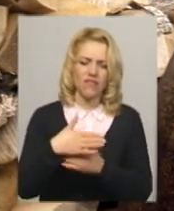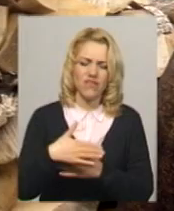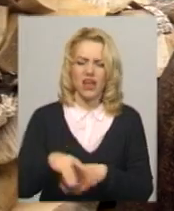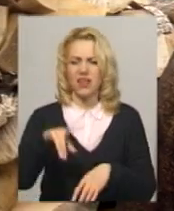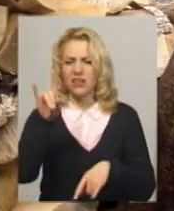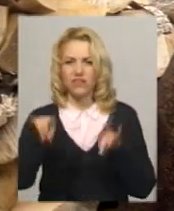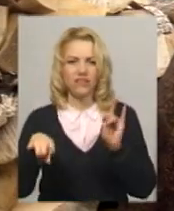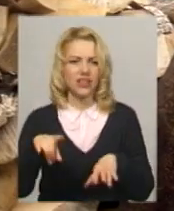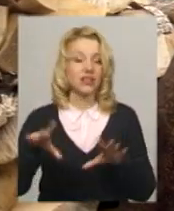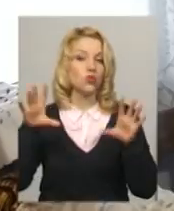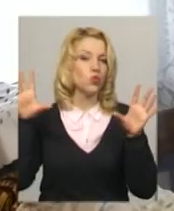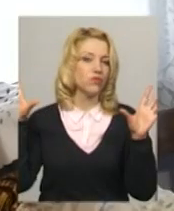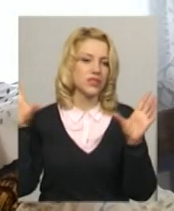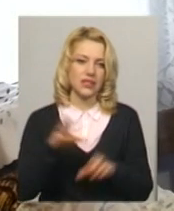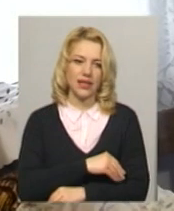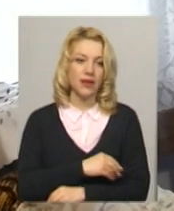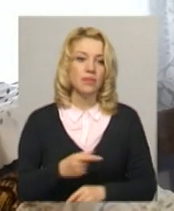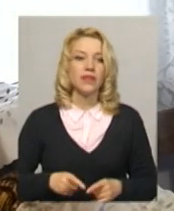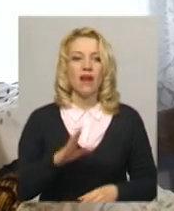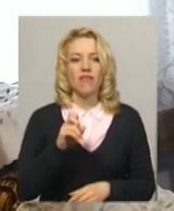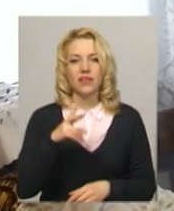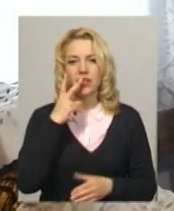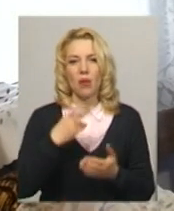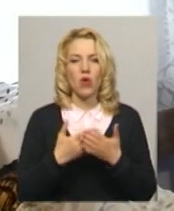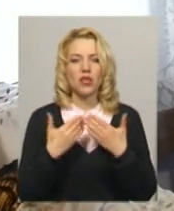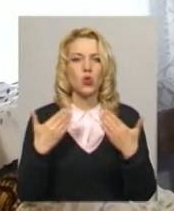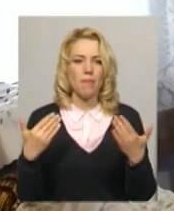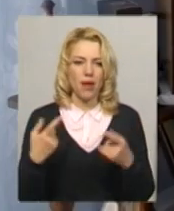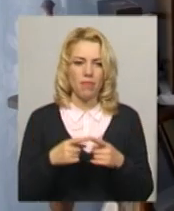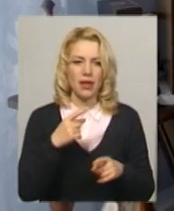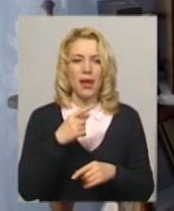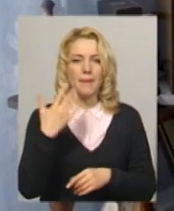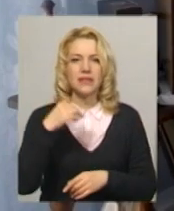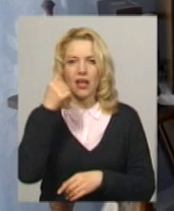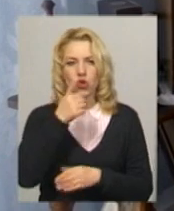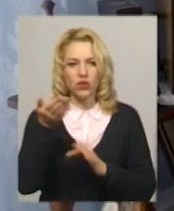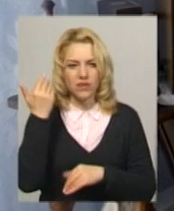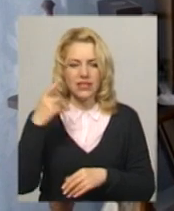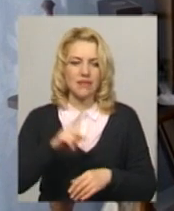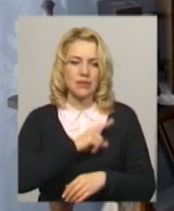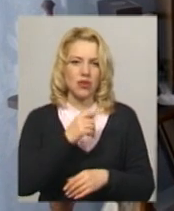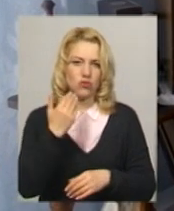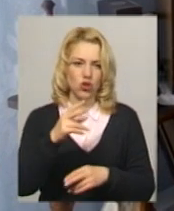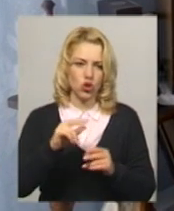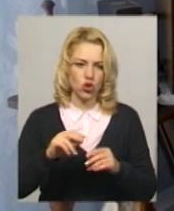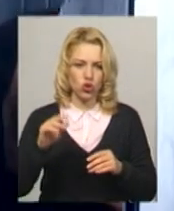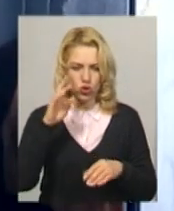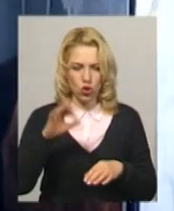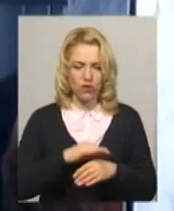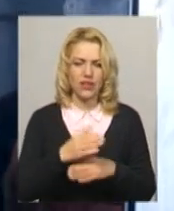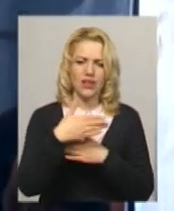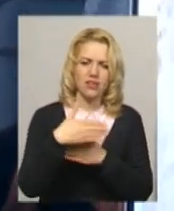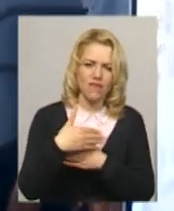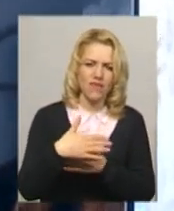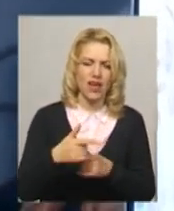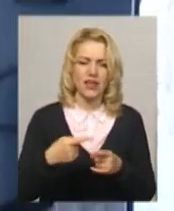вікна, ну все на світі. Валентина показує меблі, які понад півстоліття тому змайстрував її чоловік. А ще двері, металевий ганок і все